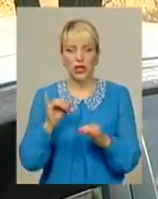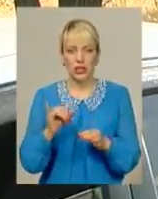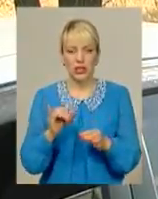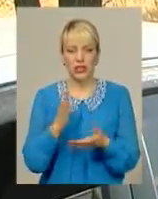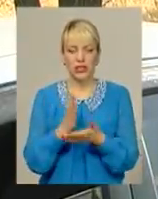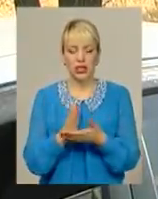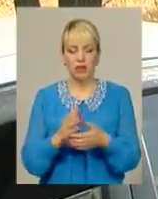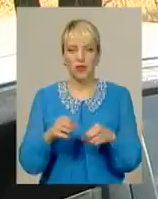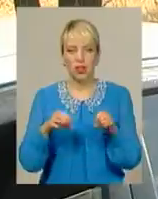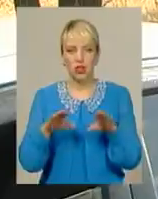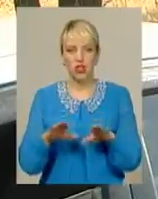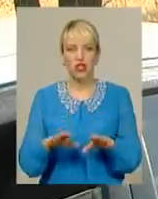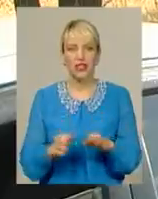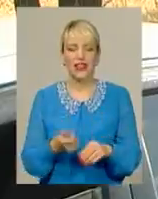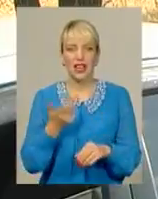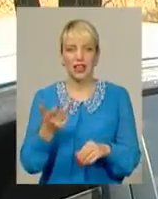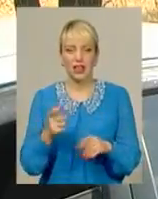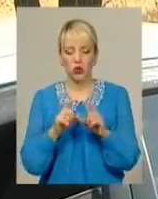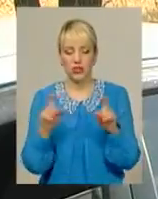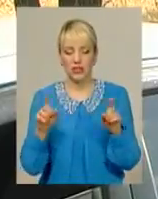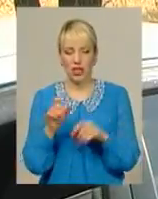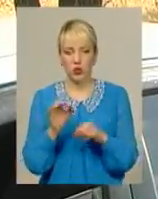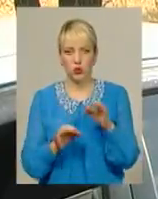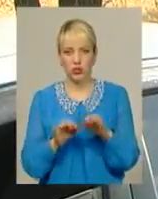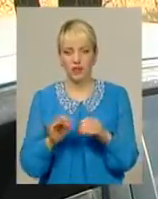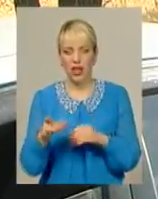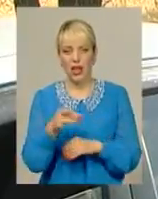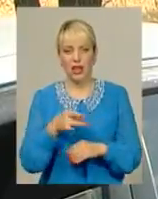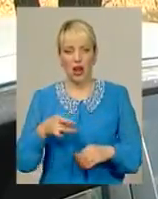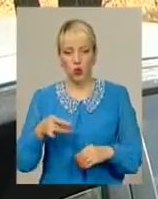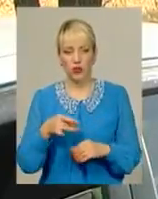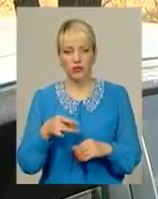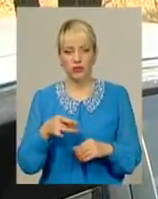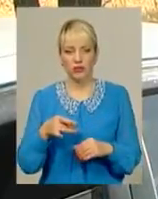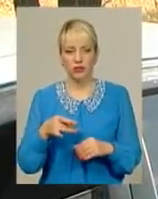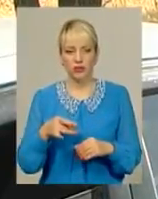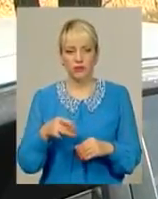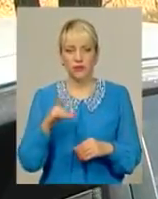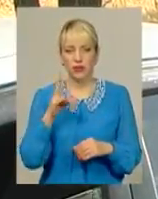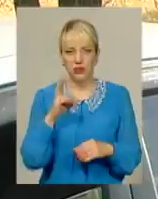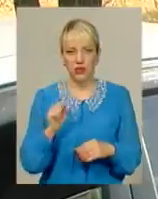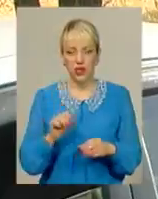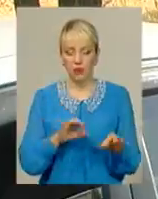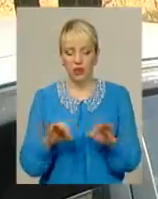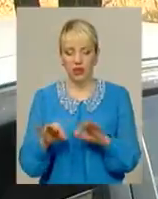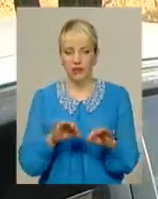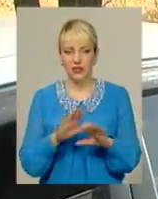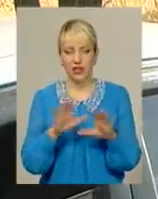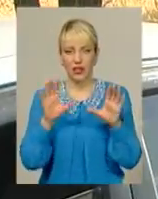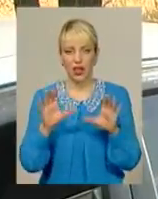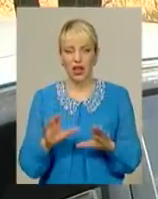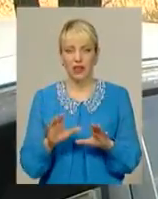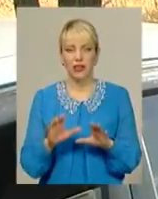Є рішення вже декілько інстанцій судів з районів на перевізників, які